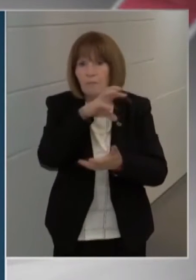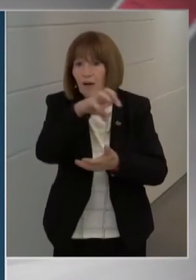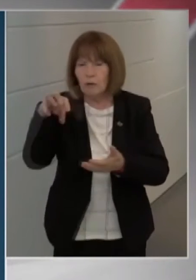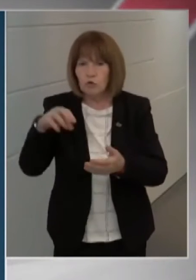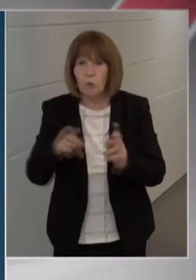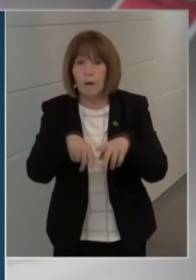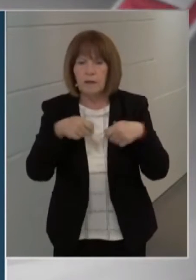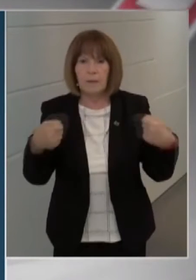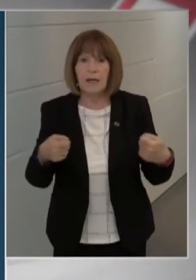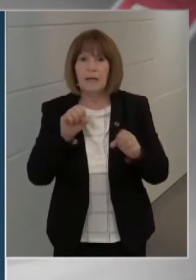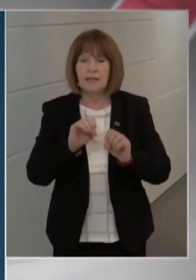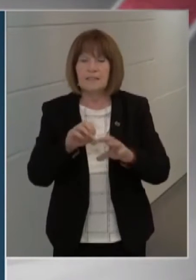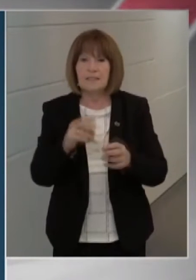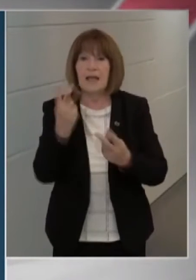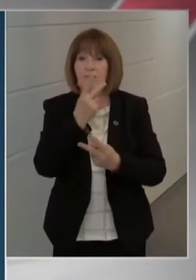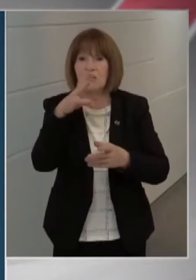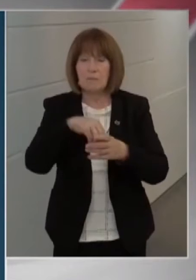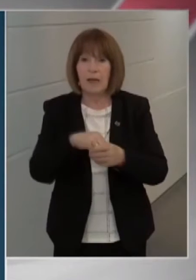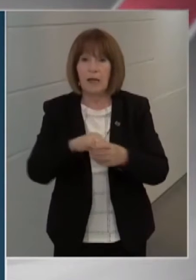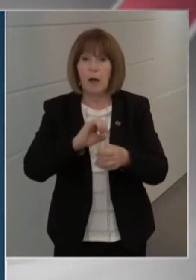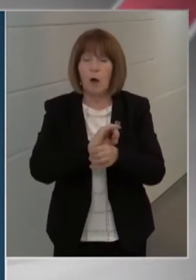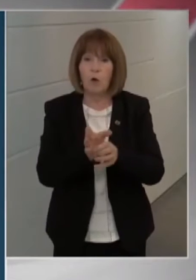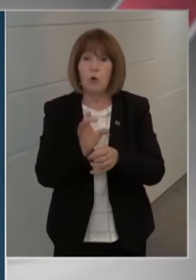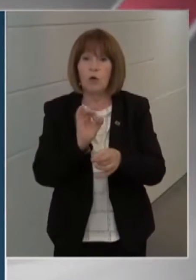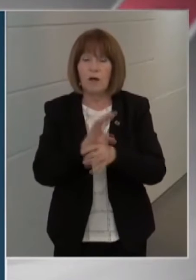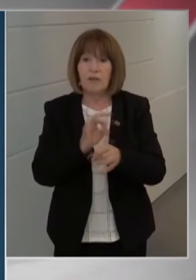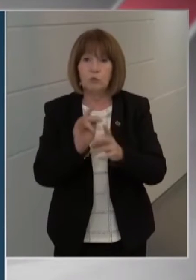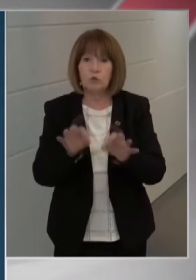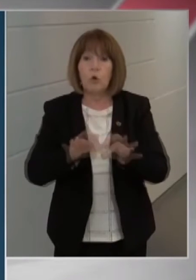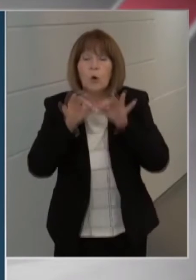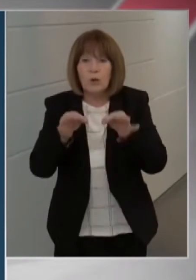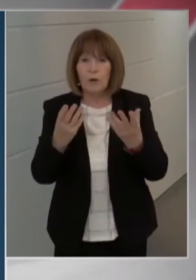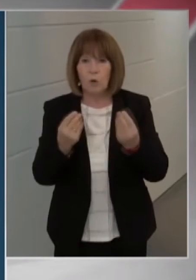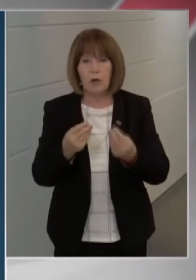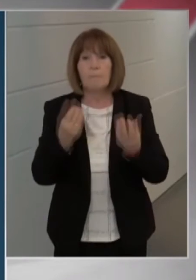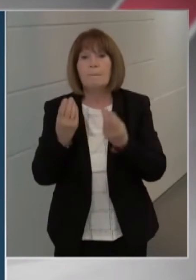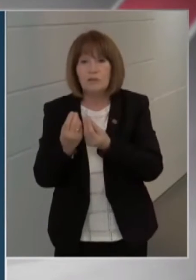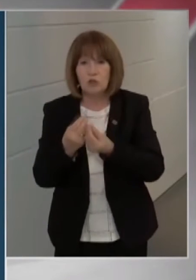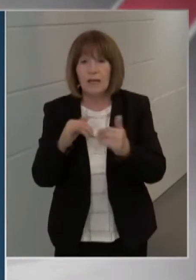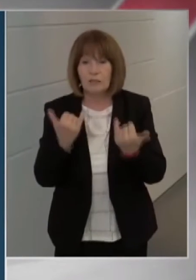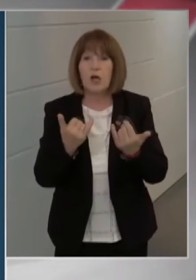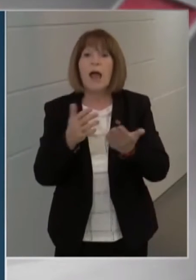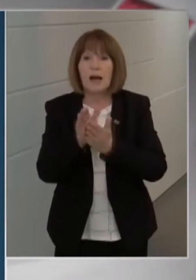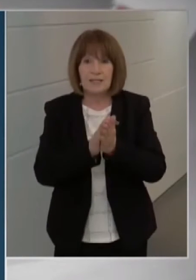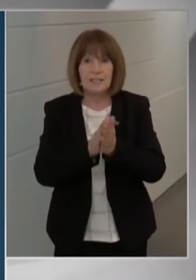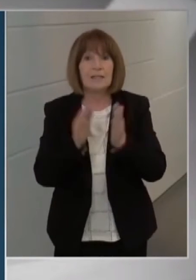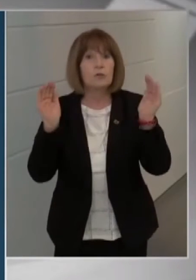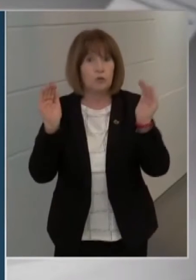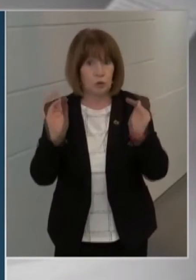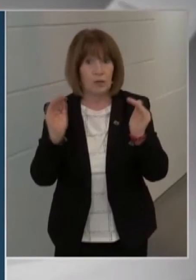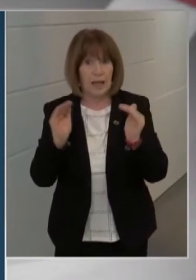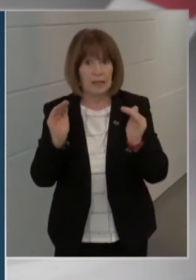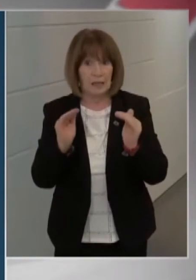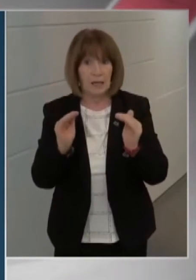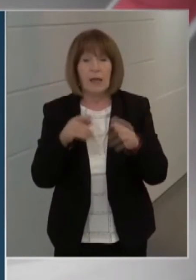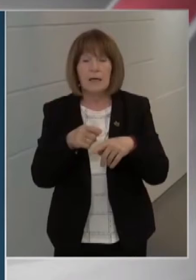szennyvízben a koronavírus örökítő anyag mennyisége is elkezdett csökkenni. Úgyhogy